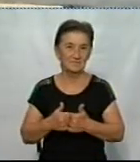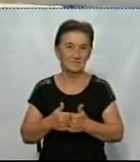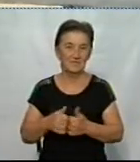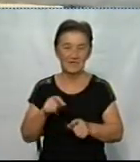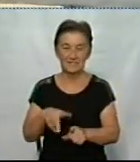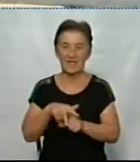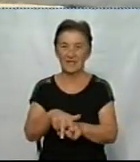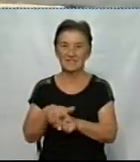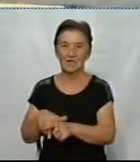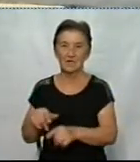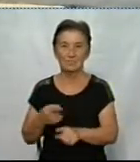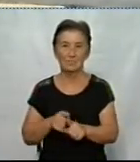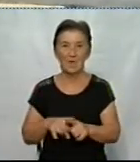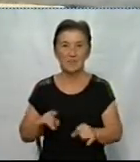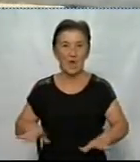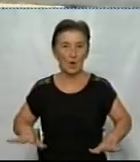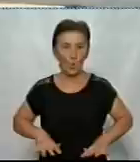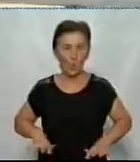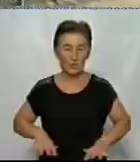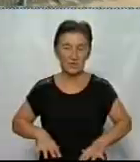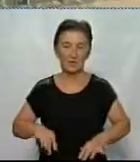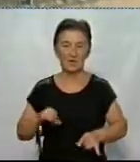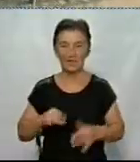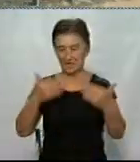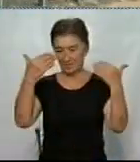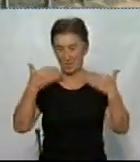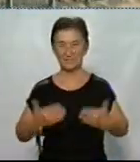Завдання учасників – втриматися на конях та тримати поставу.